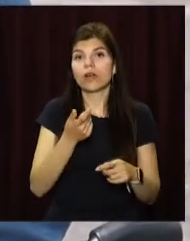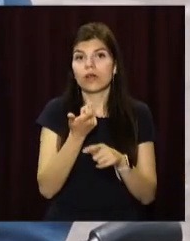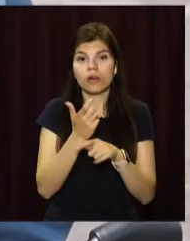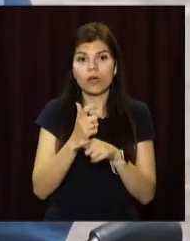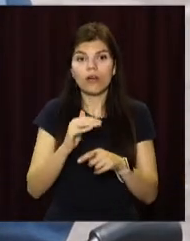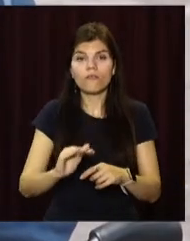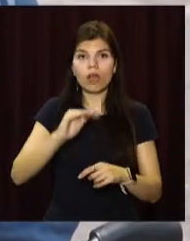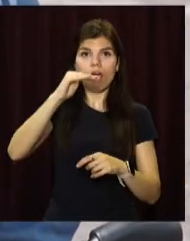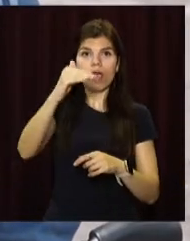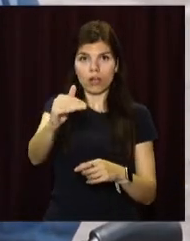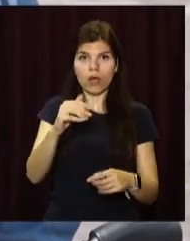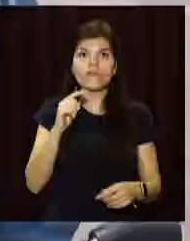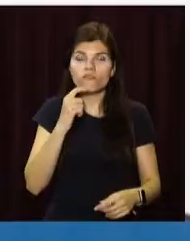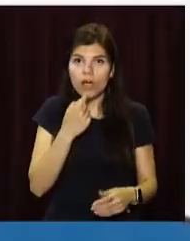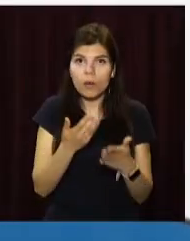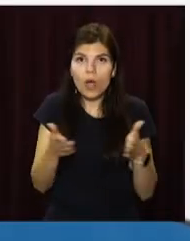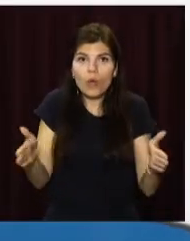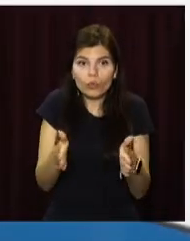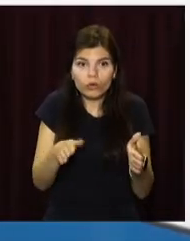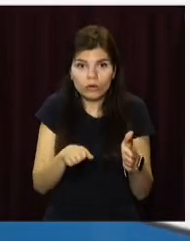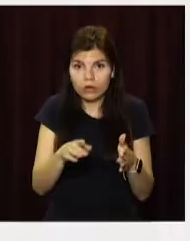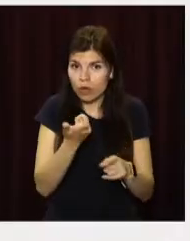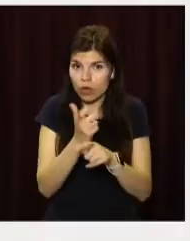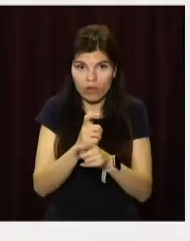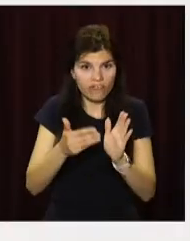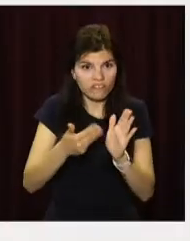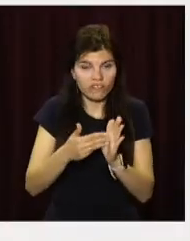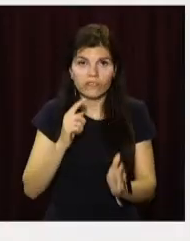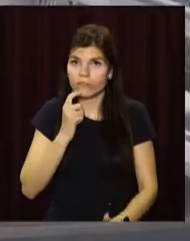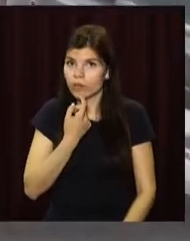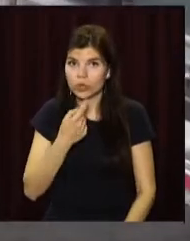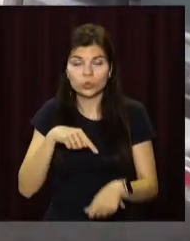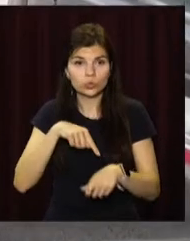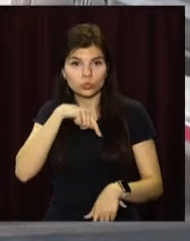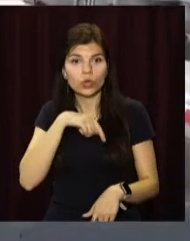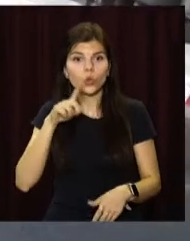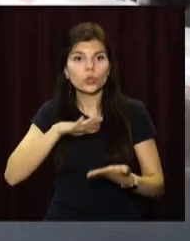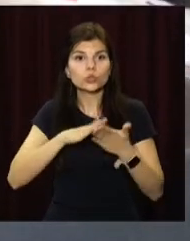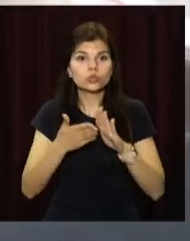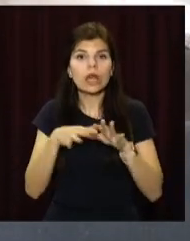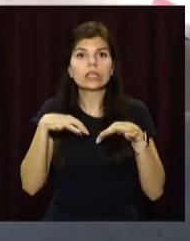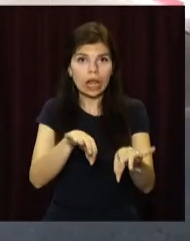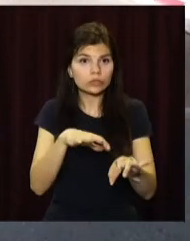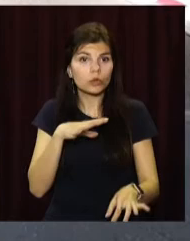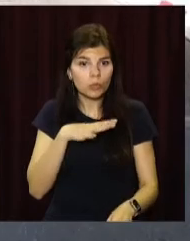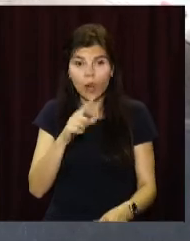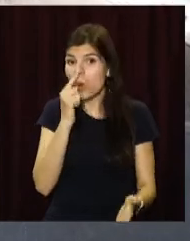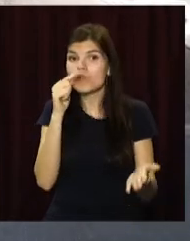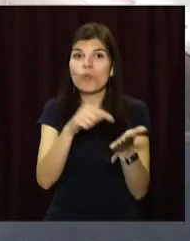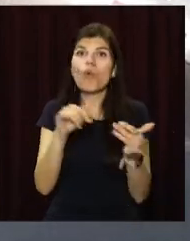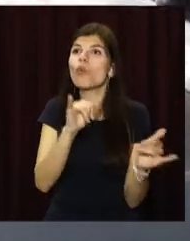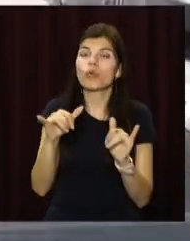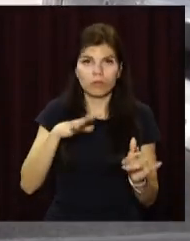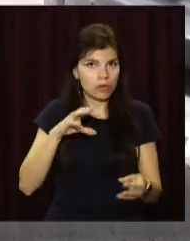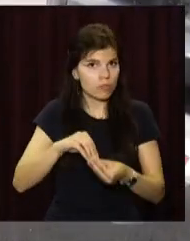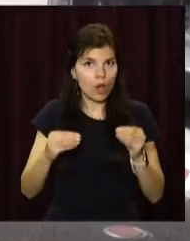високі бордюри та вузькі тротуари – щоденний виклик. Ще донедавна складною була і ситуація з транспортом. Потрапити кудись було